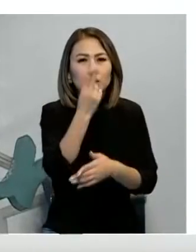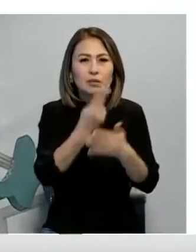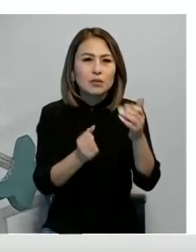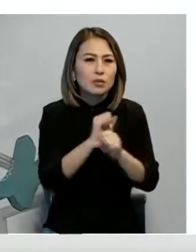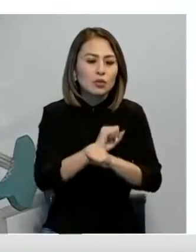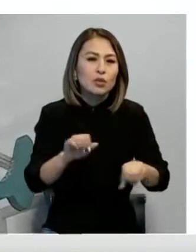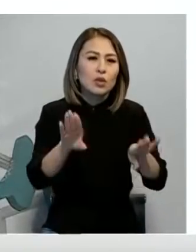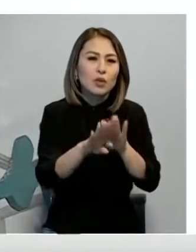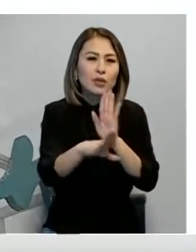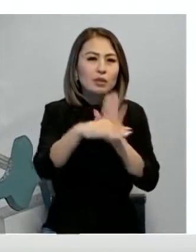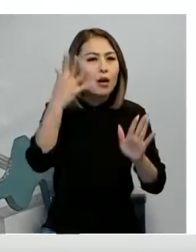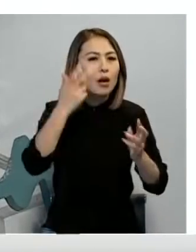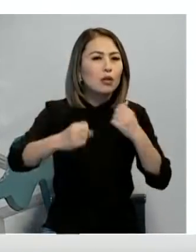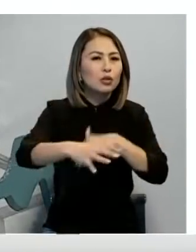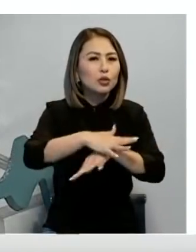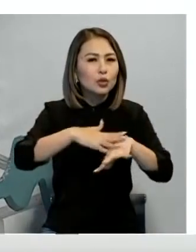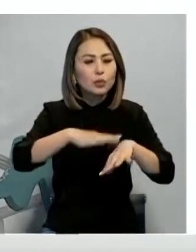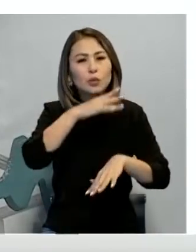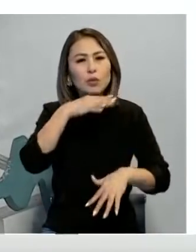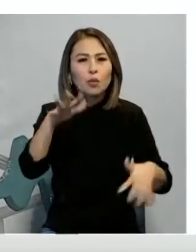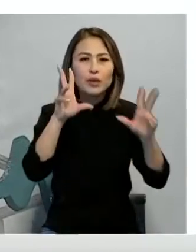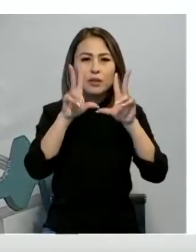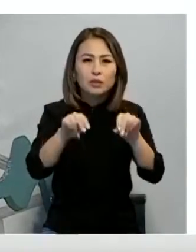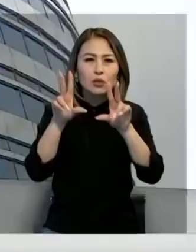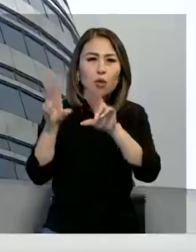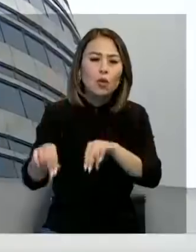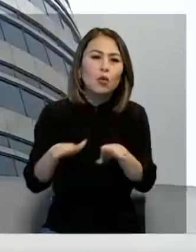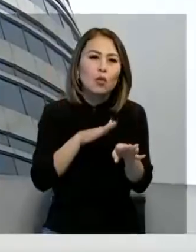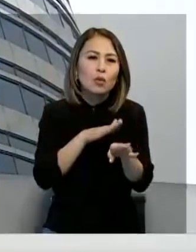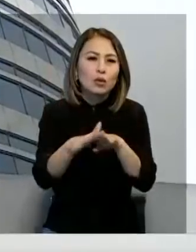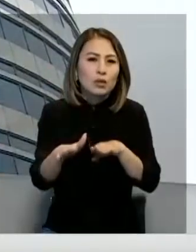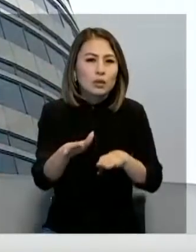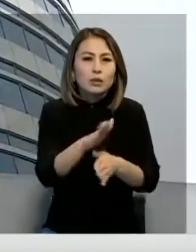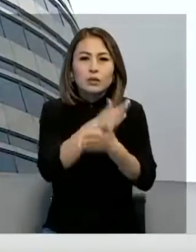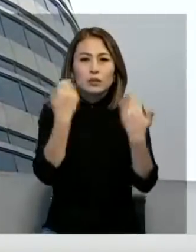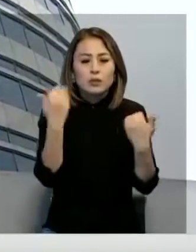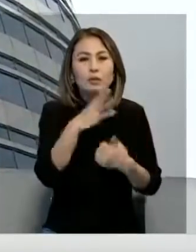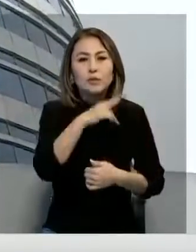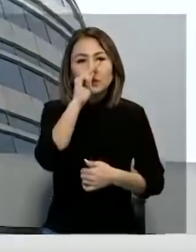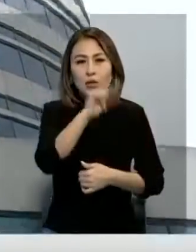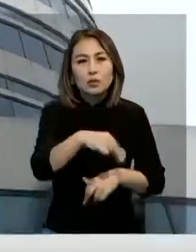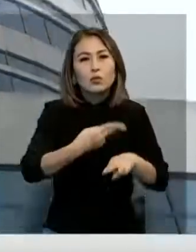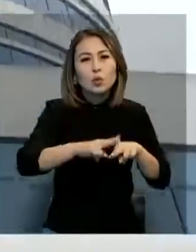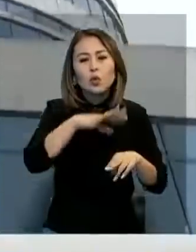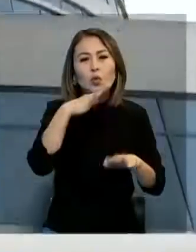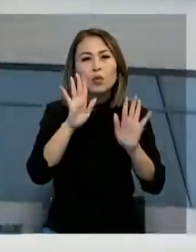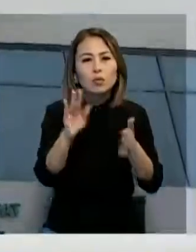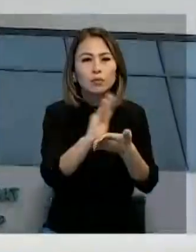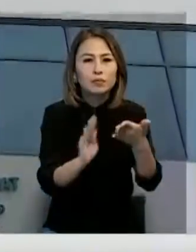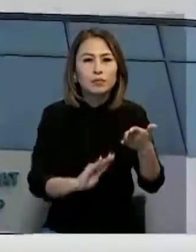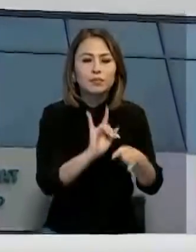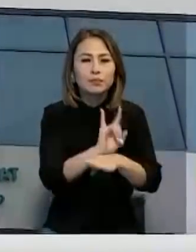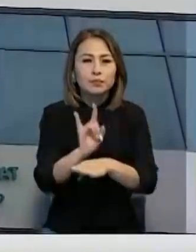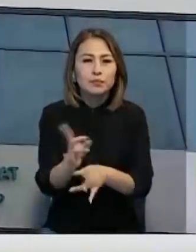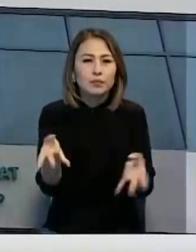менгізеді. Сосын сайлау кезінде қалққа үйіп-төгіп өәделерін тол ғорында маттеп сөкті. Көбі қаға жүзінде қалып